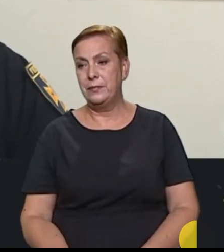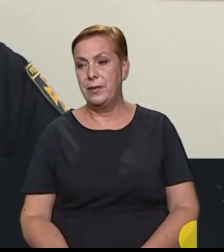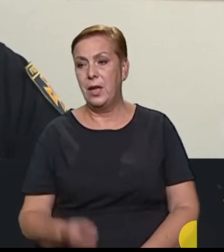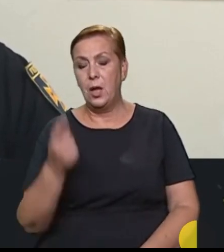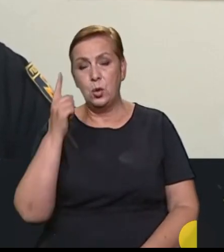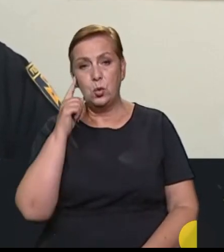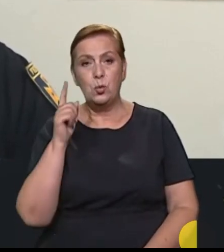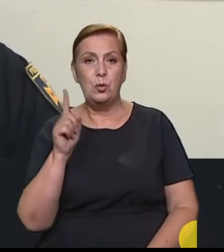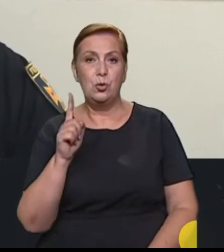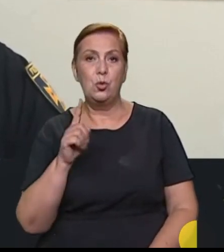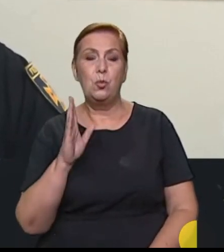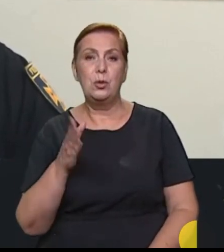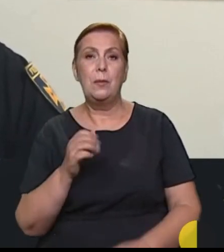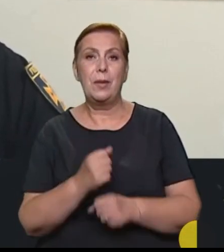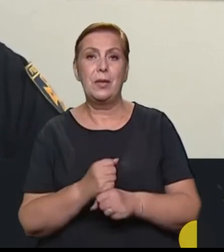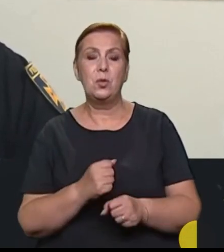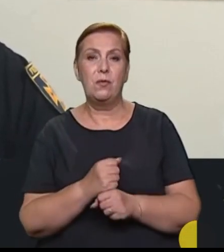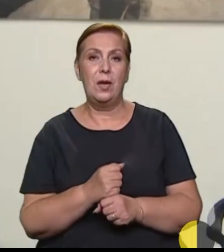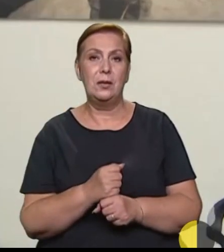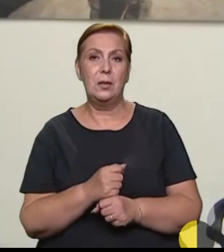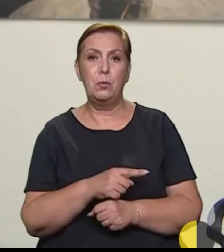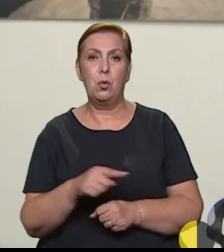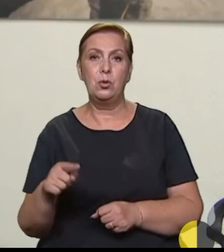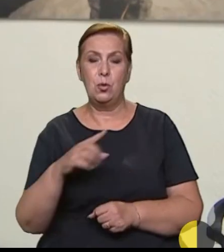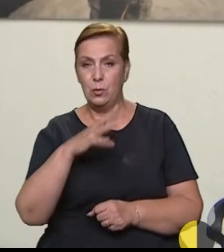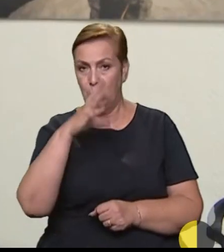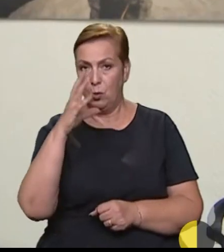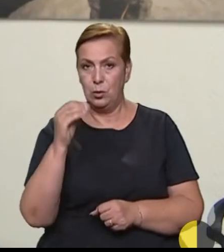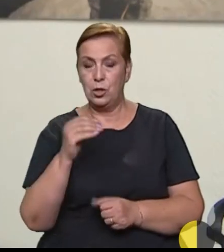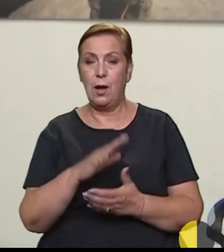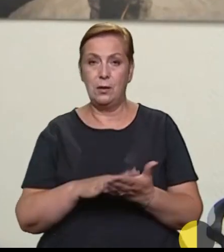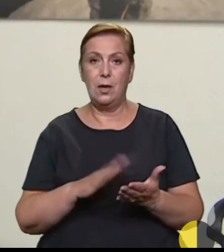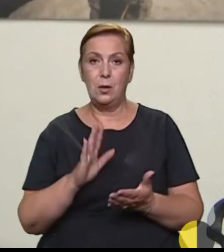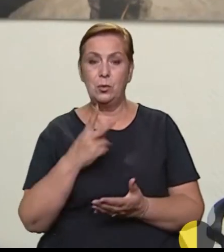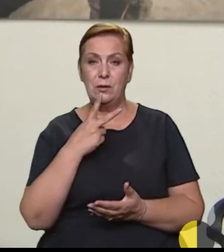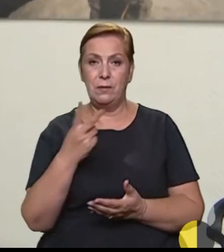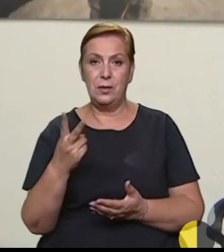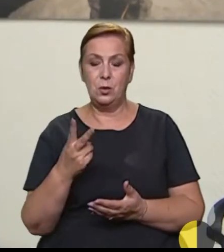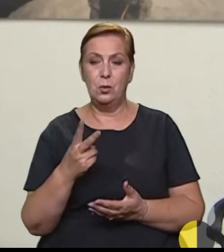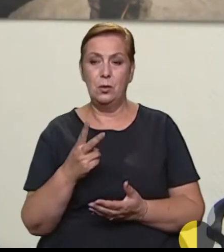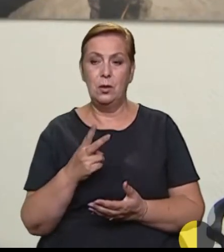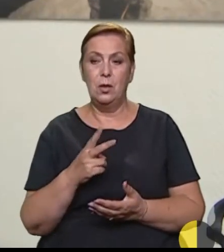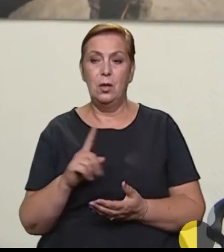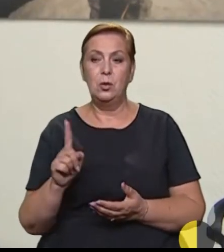Думаю, що будемо працювати протягом ночі, там далі буде видно, тому що